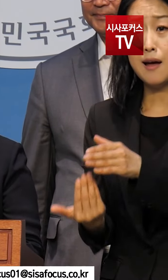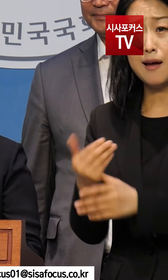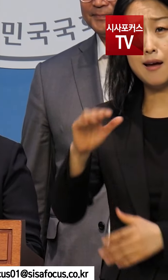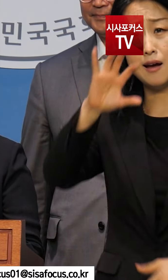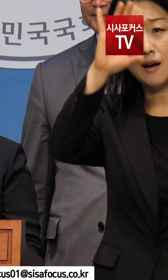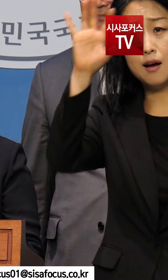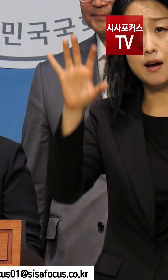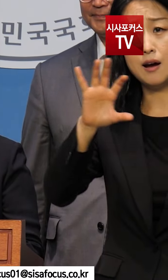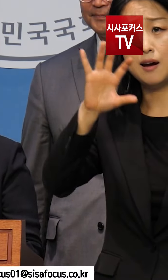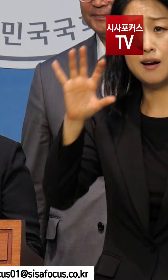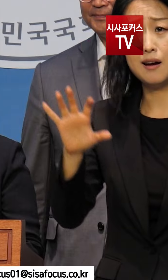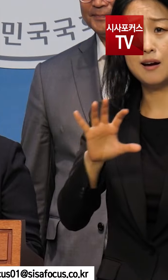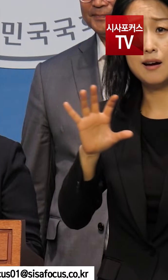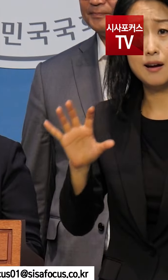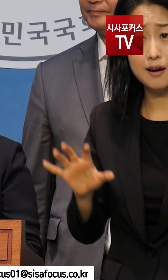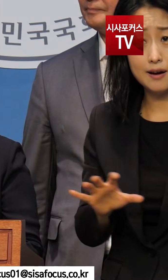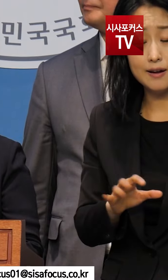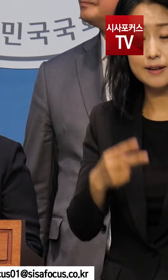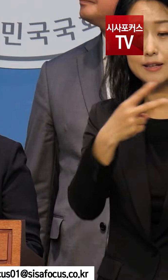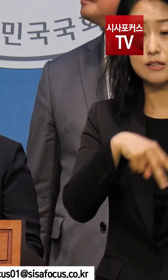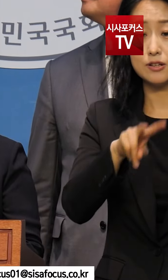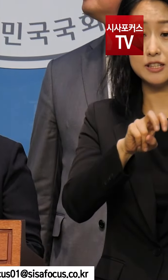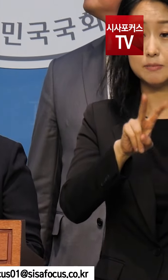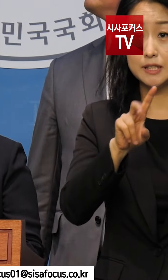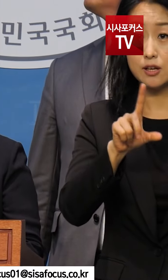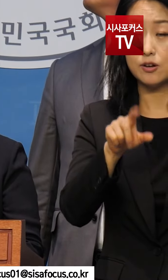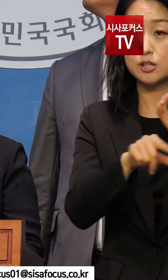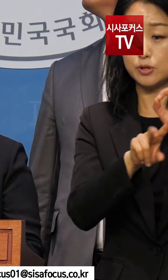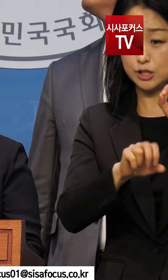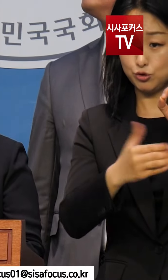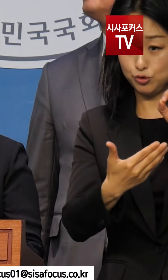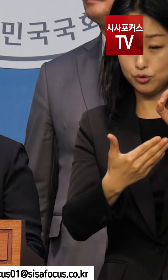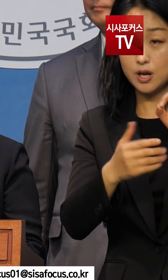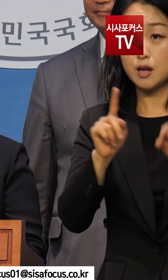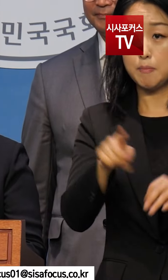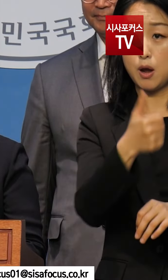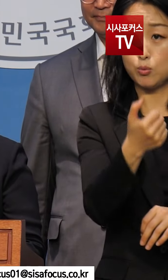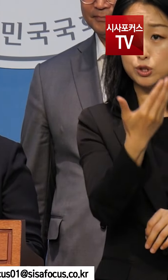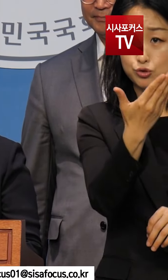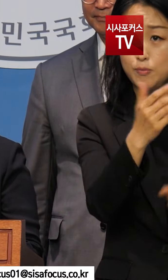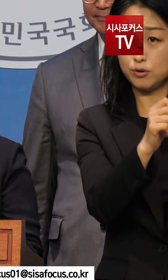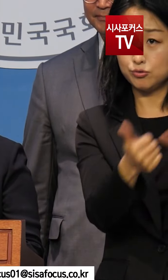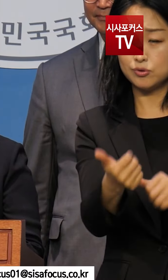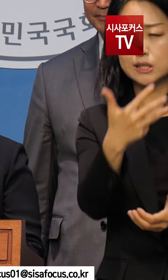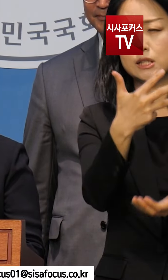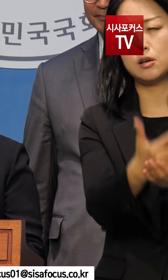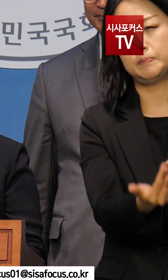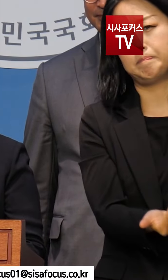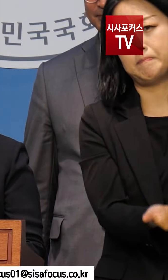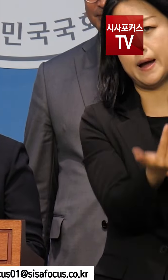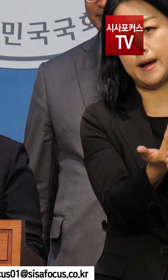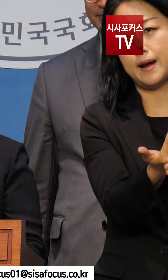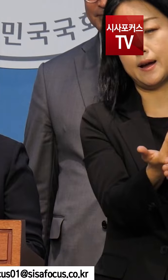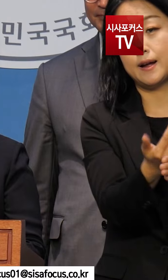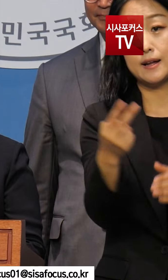있습니다. 2022년 10월 29일 159명의 희생자를 낸 이태원 참사,